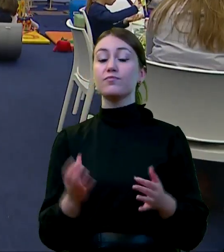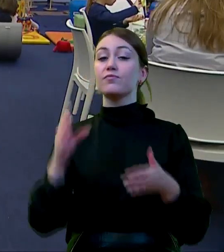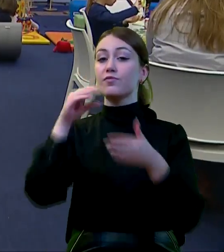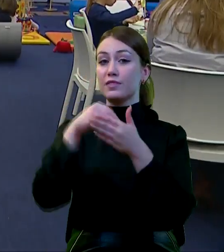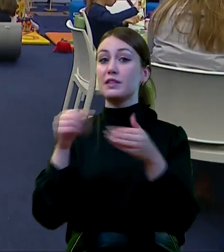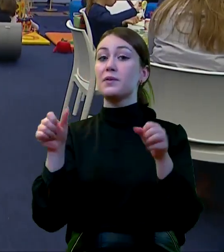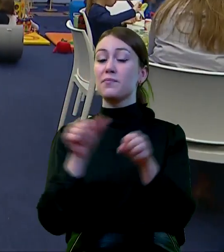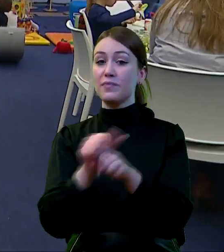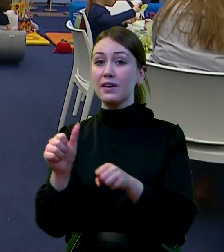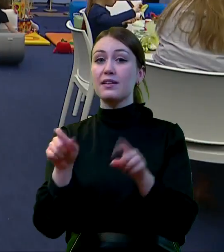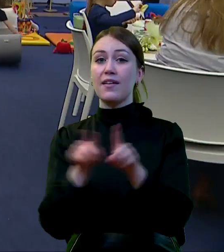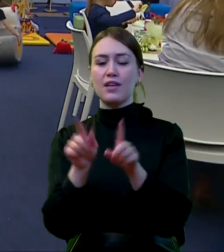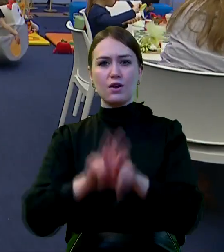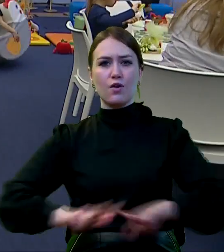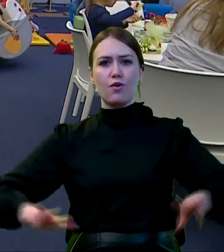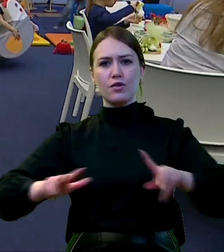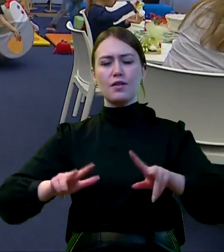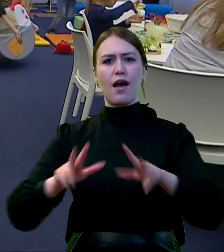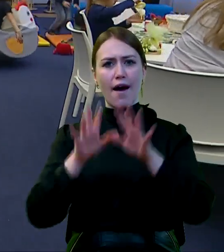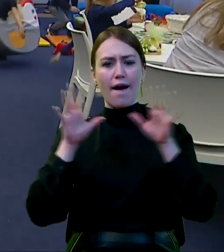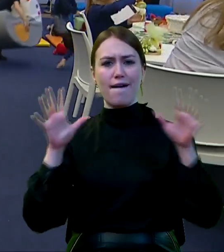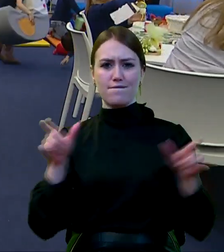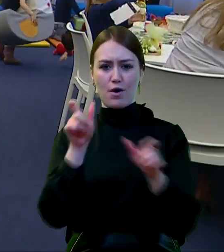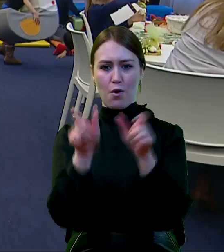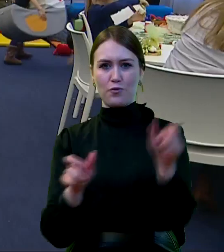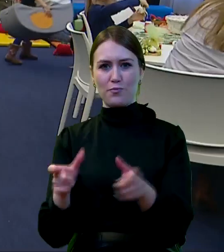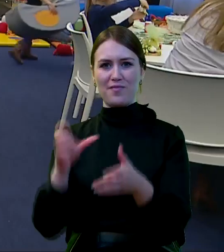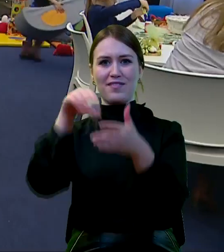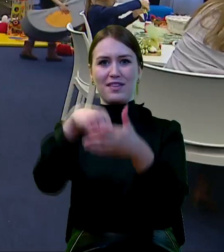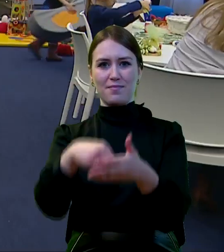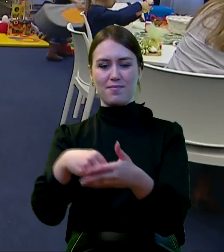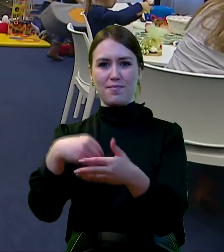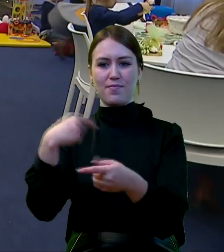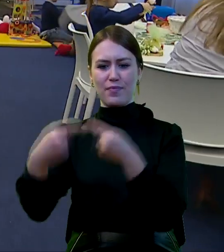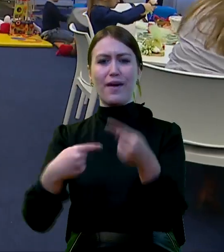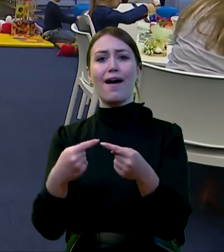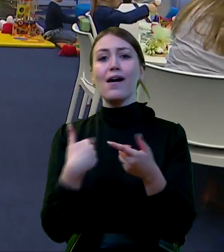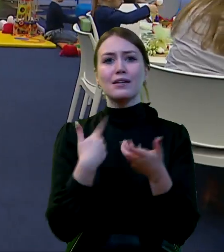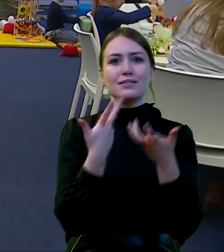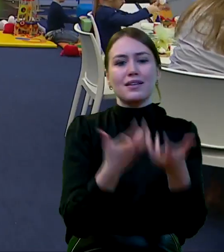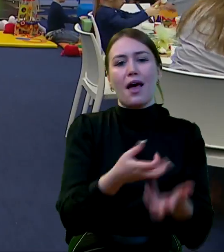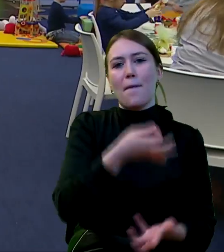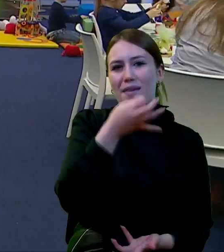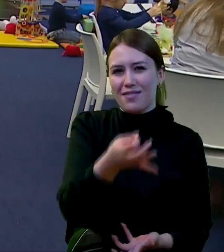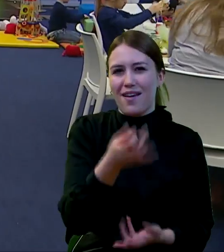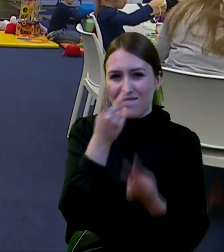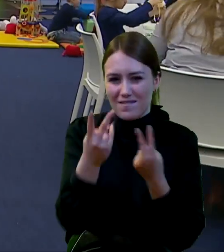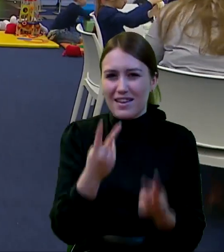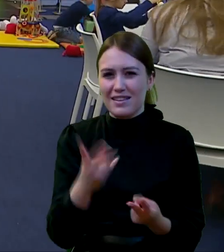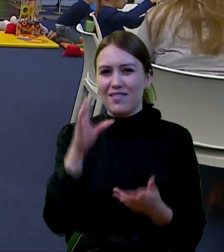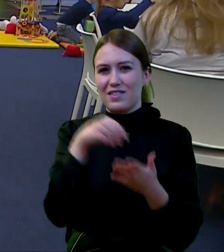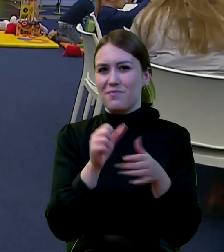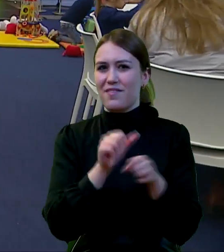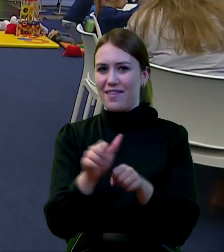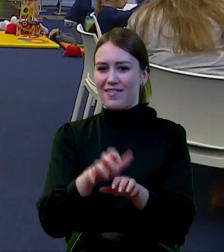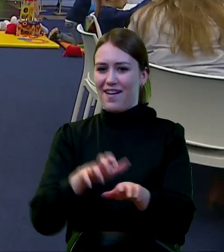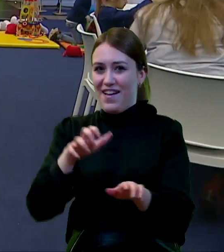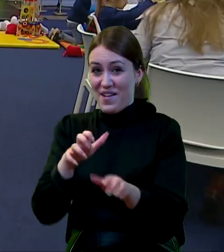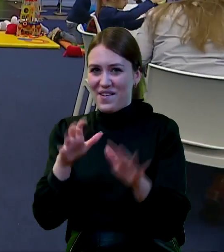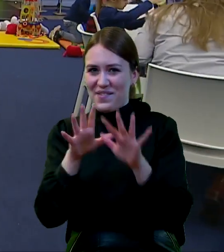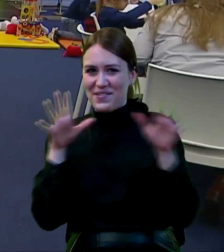gronie są też rodziny wielodzietne i ja chciałabym zapytać, o może tutaj Pani, bo widzę tutaj grono